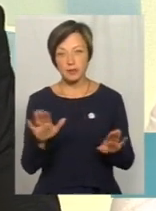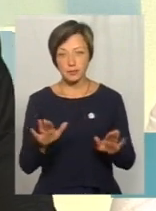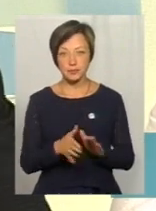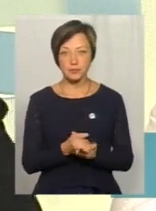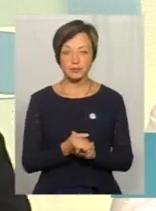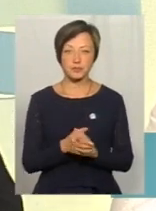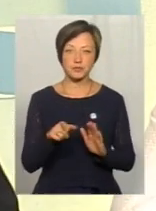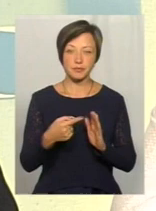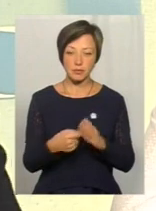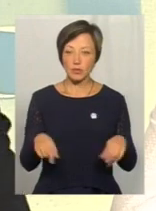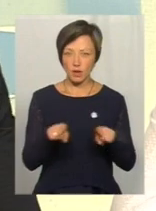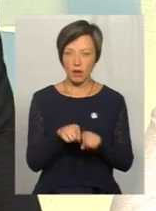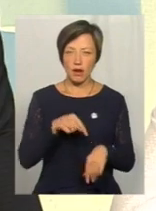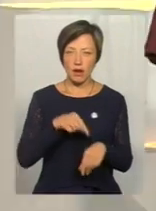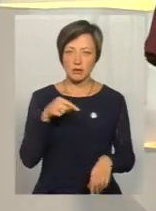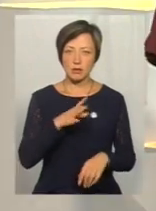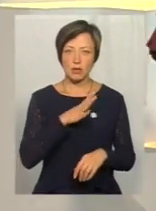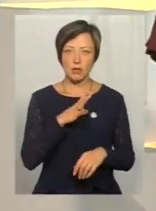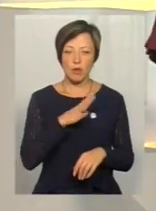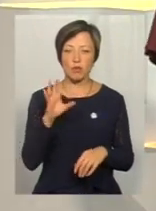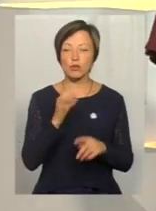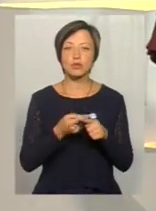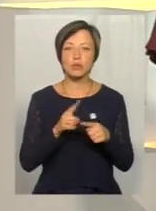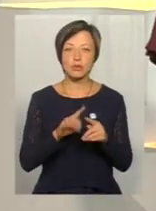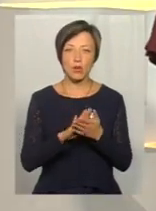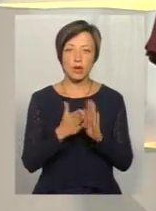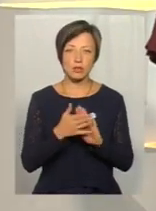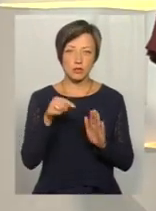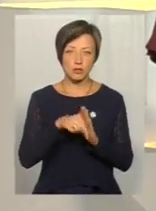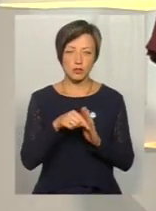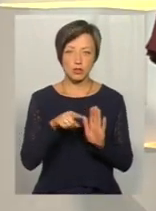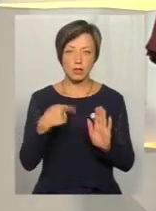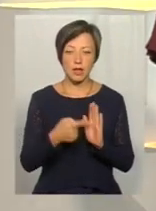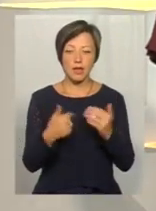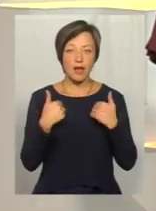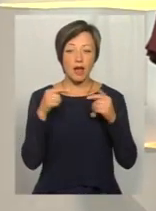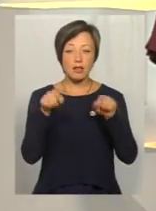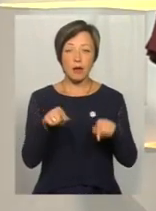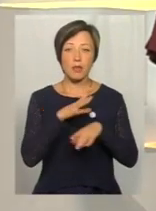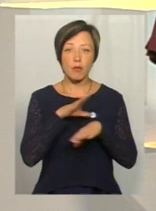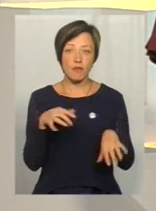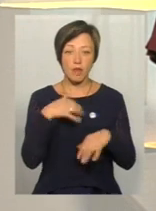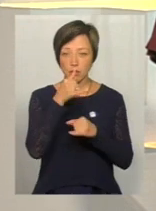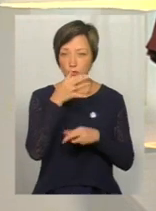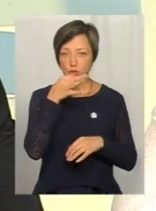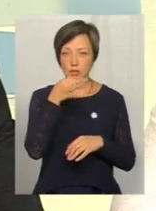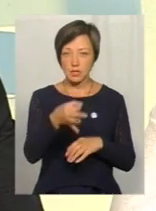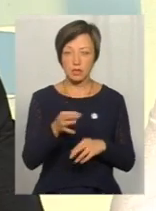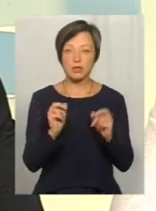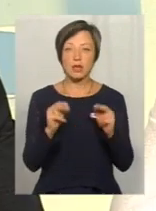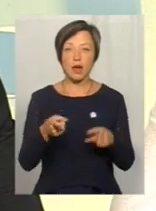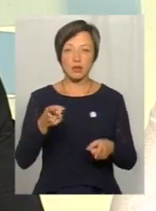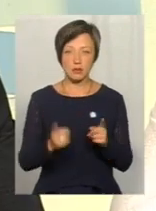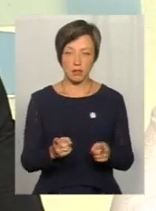А от така от реакція, яка була, про що ця ситуація свідчить? Ну, я там не був, я не можу сказати, як